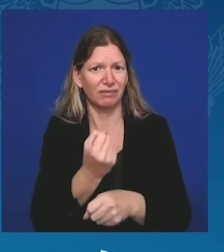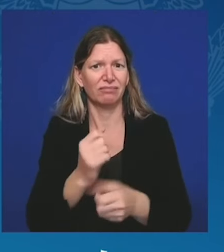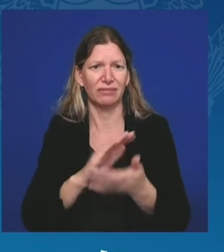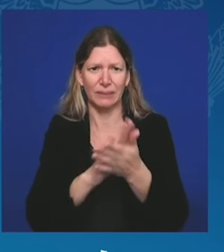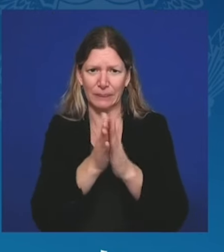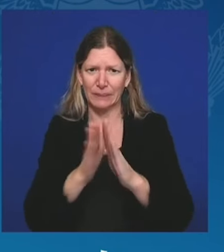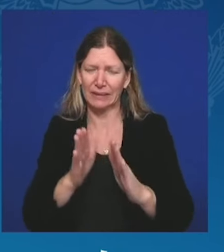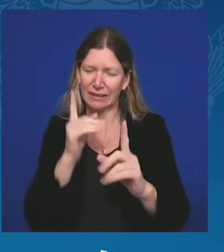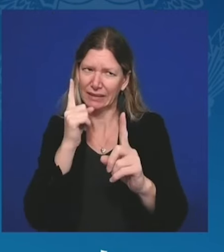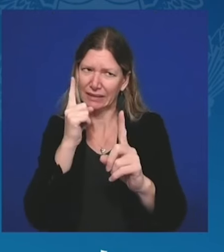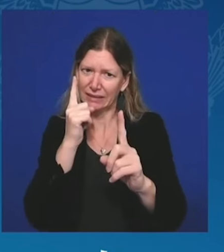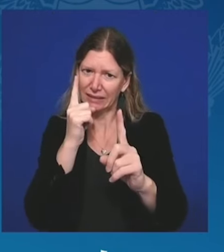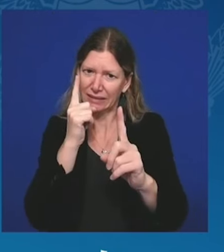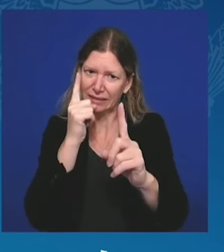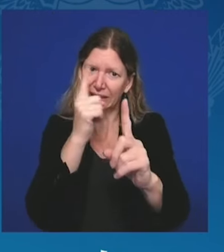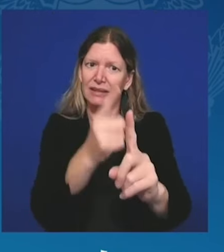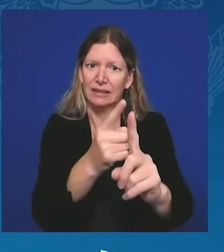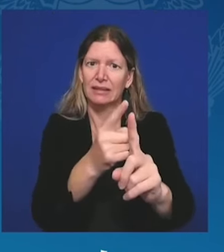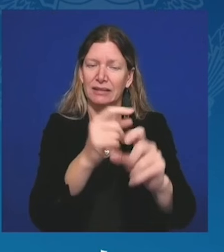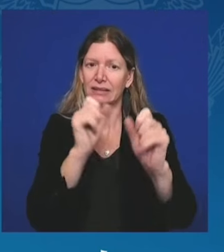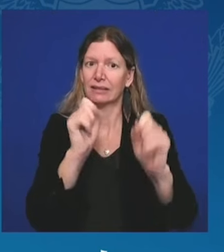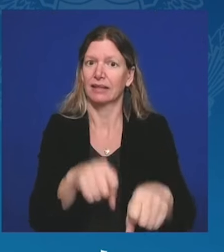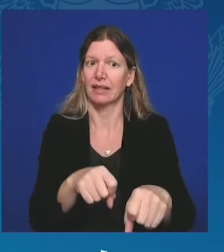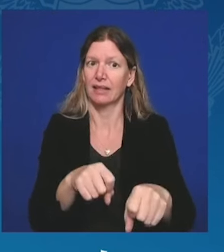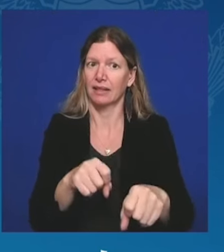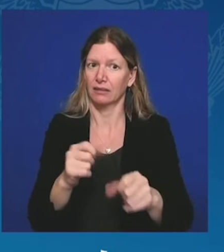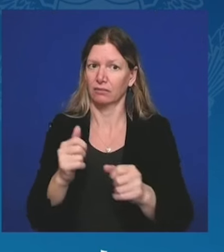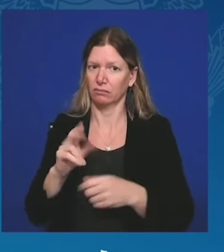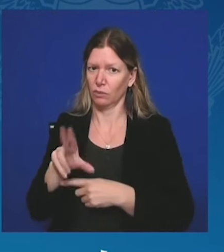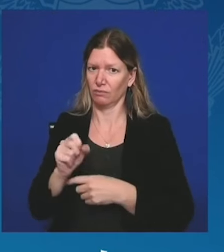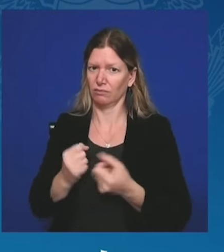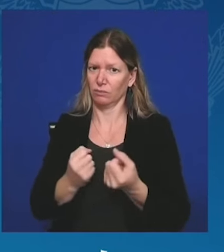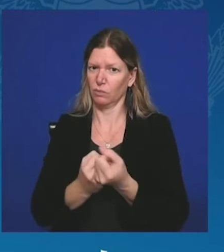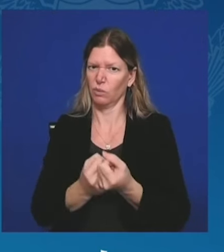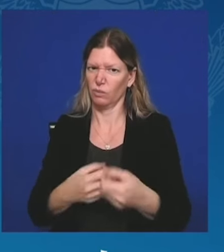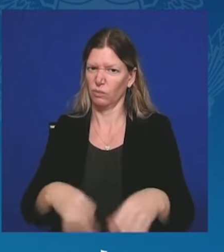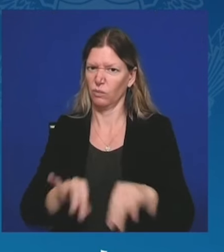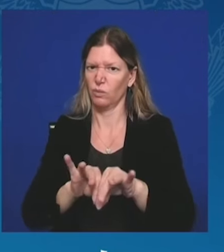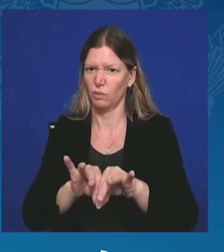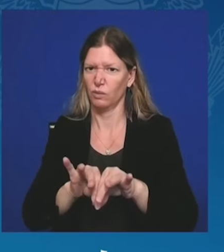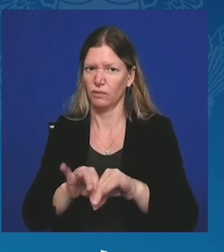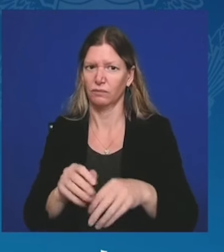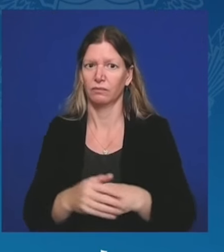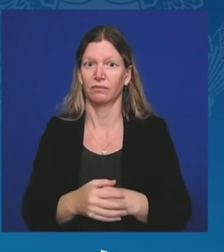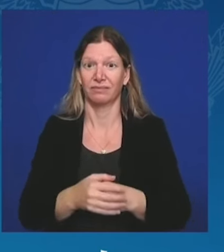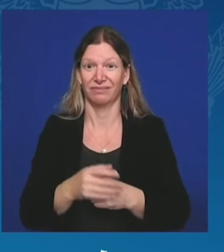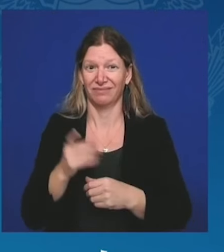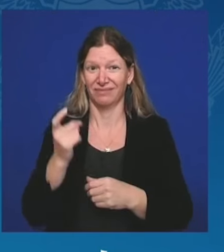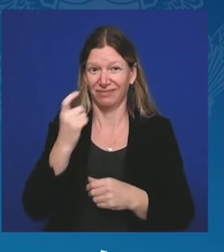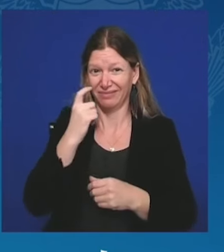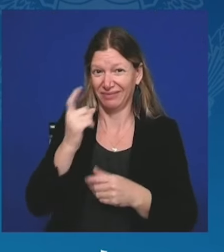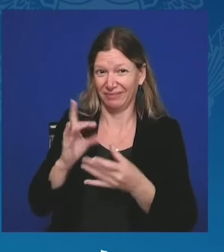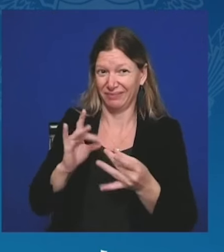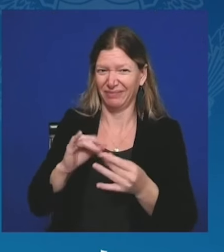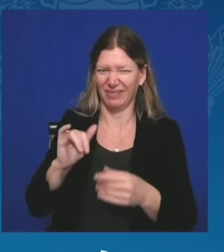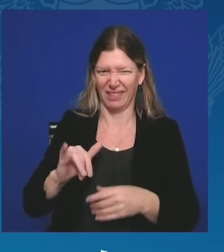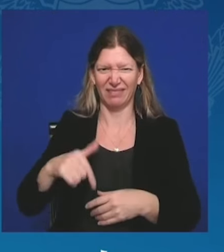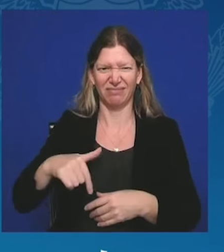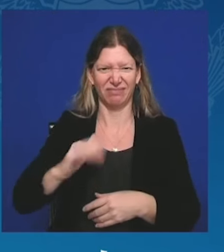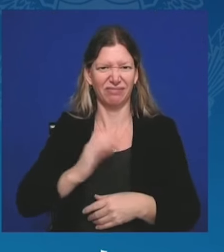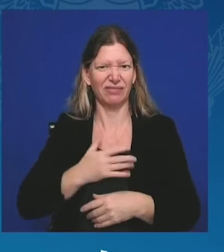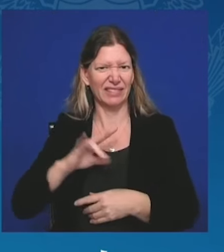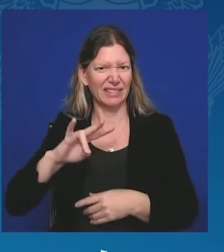wiceprezydent. To nasze, jak powiedziałaś, siódme spotkanie i nie ostatnie. I siódme spotkanie,